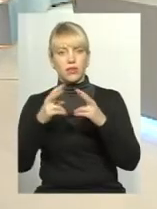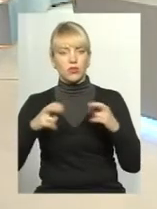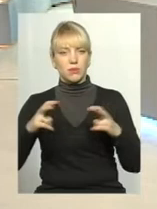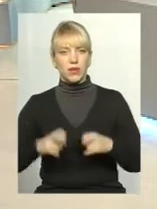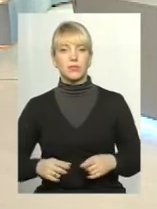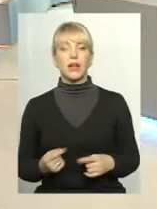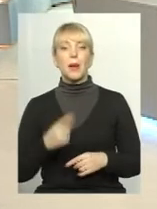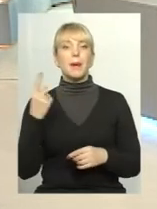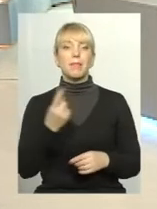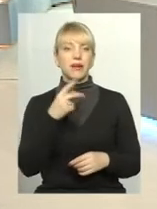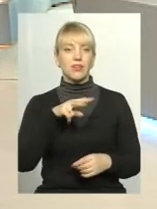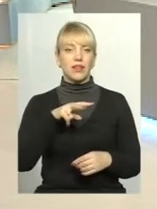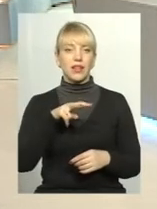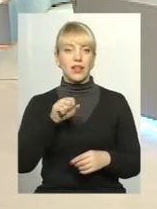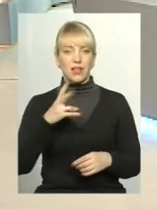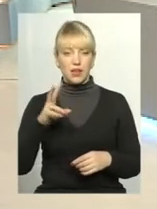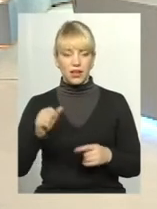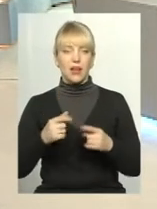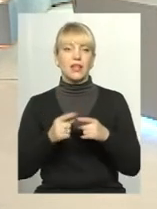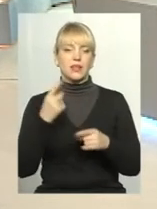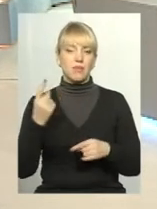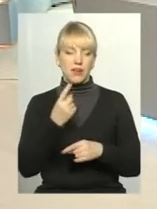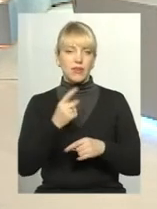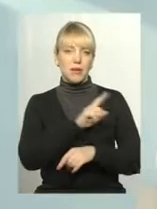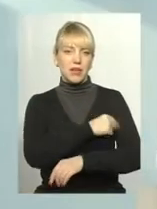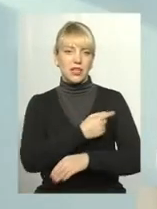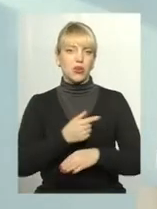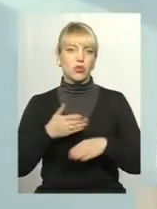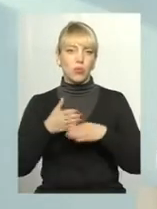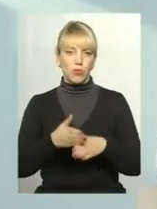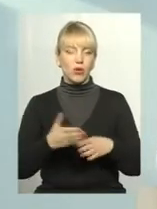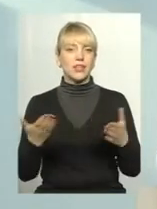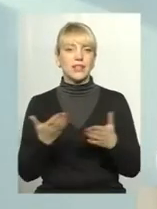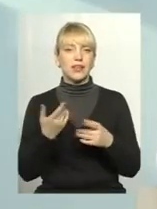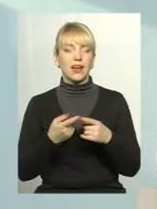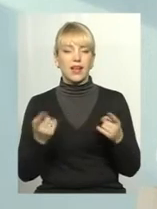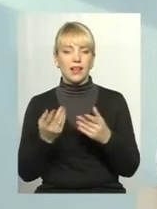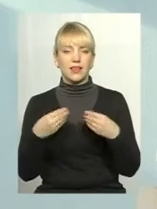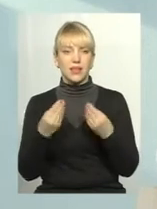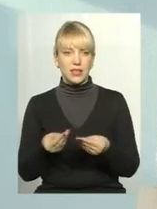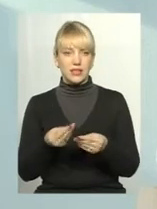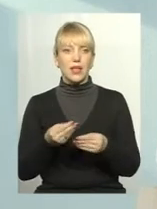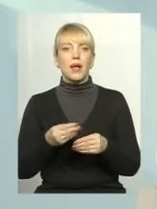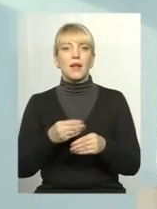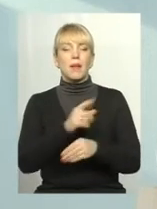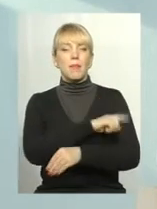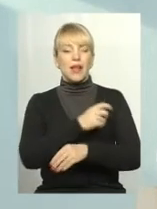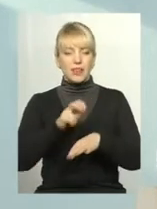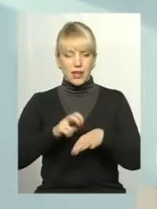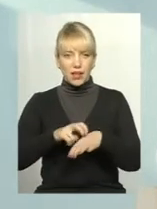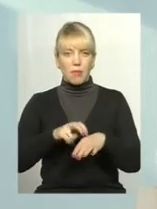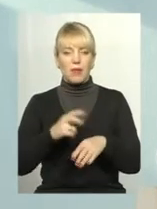Первинна ланка, чи первинна медико-санітарна допомога, це допомога, яка надається медиками першого контакту. Тобто, це